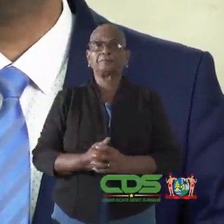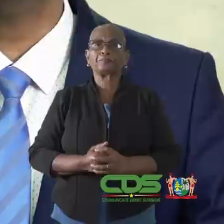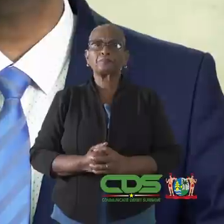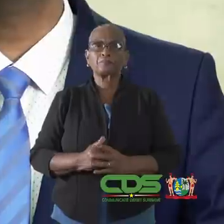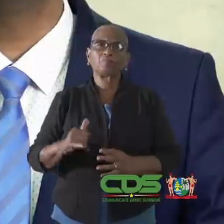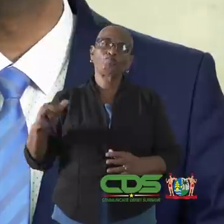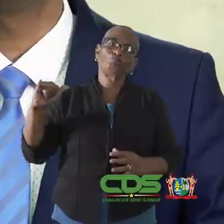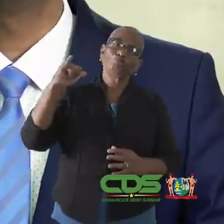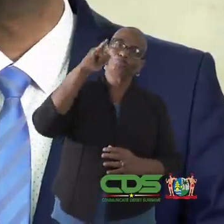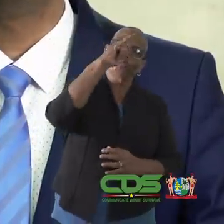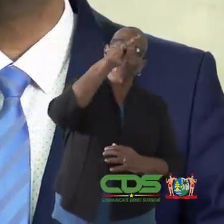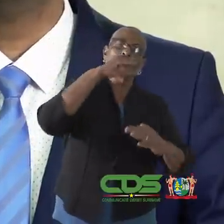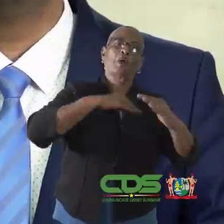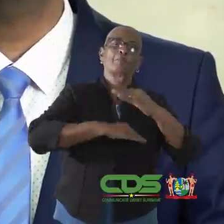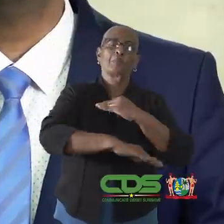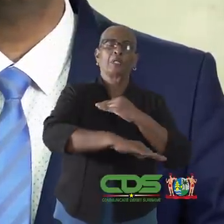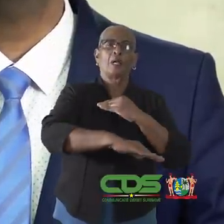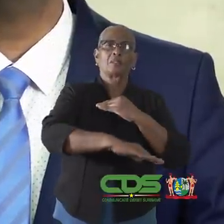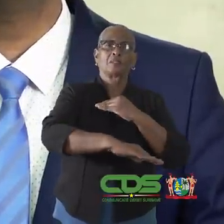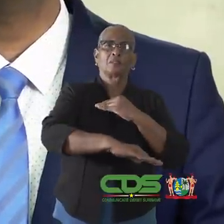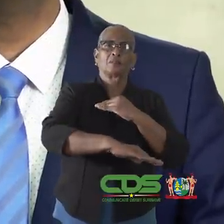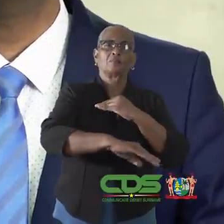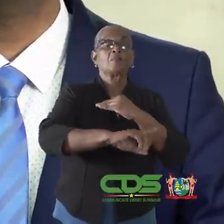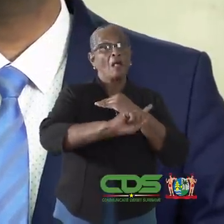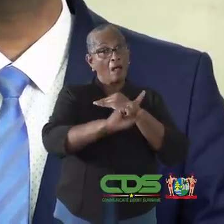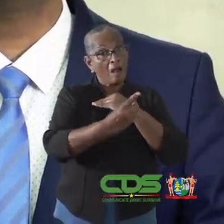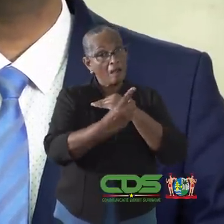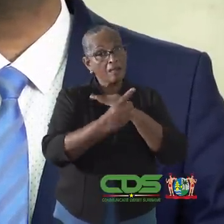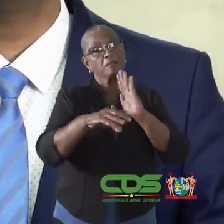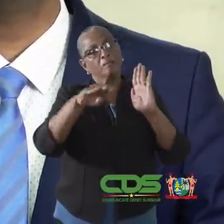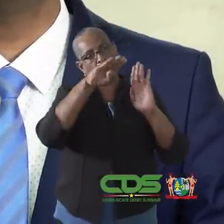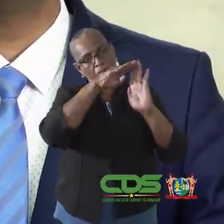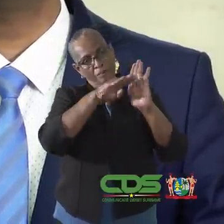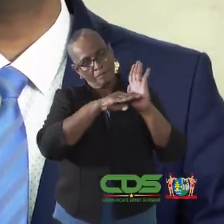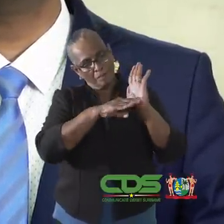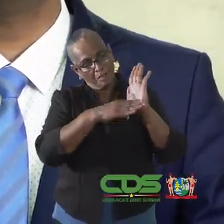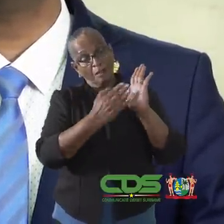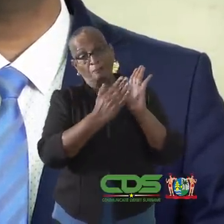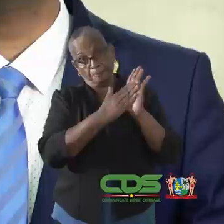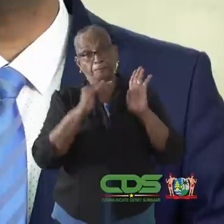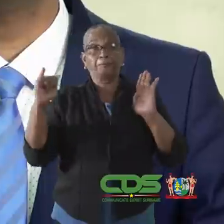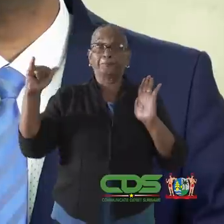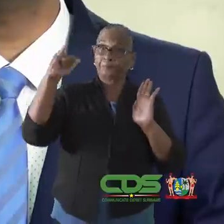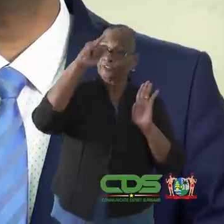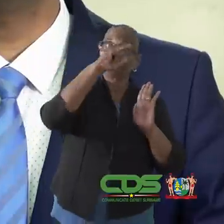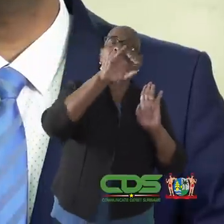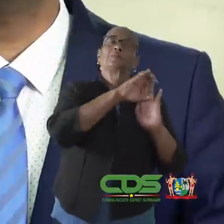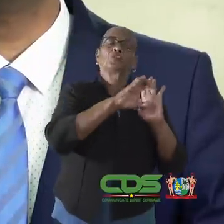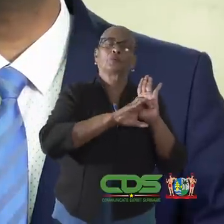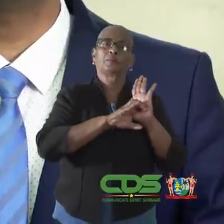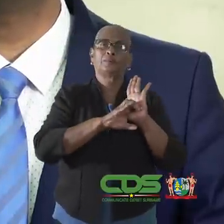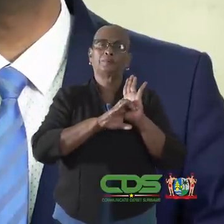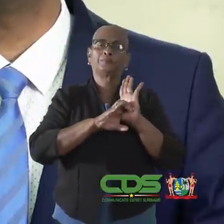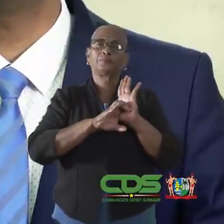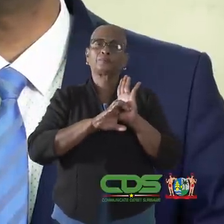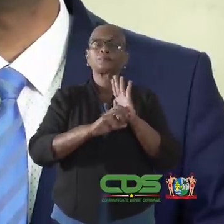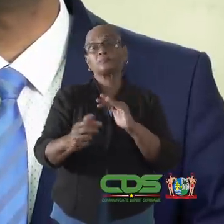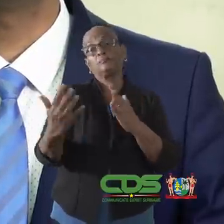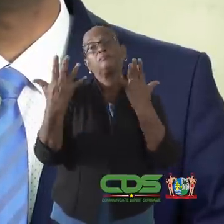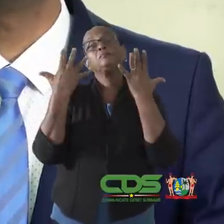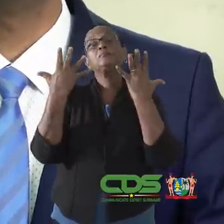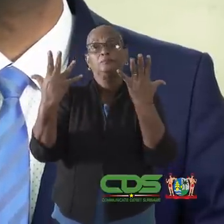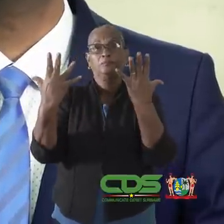Maatregel 9. Vluchten naar het binnenland worden slechts ondernomen onder naleving van de geldende luchtvaartprotocollen.